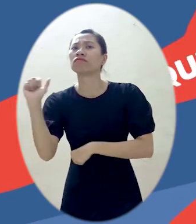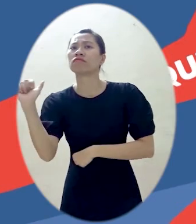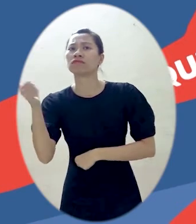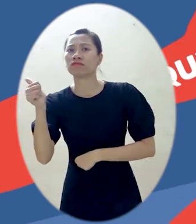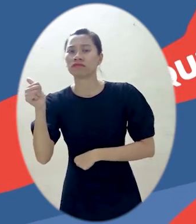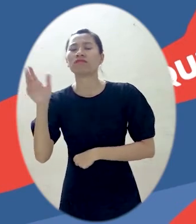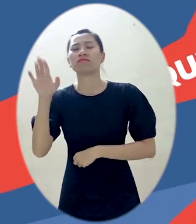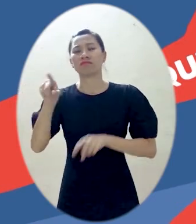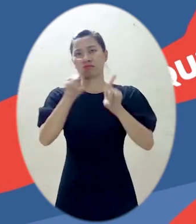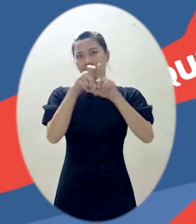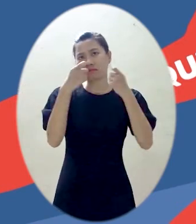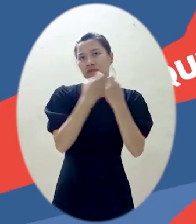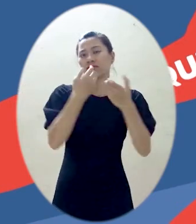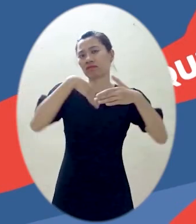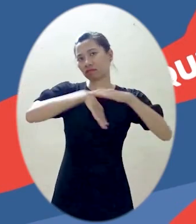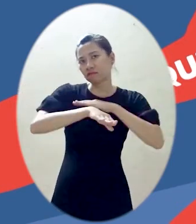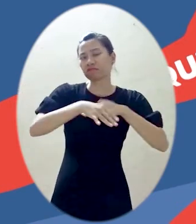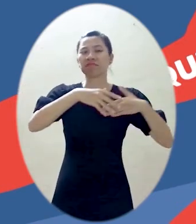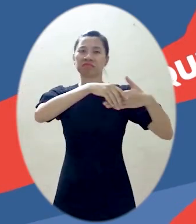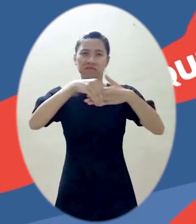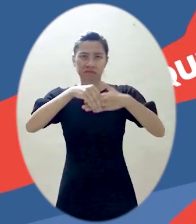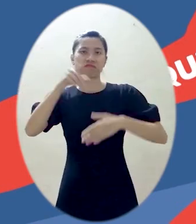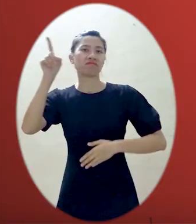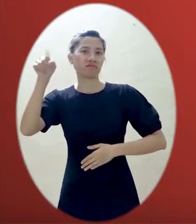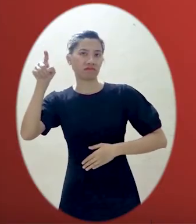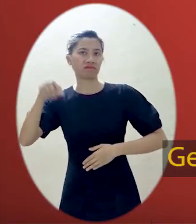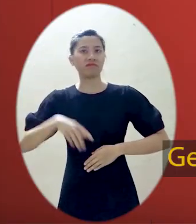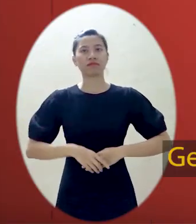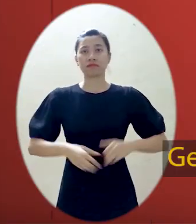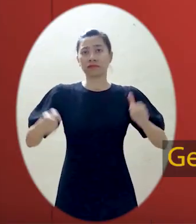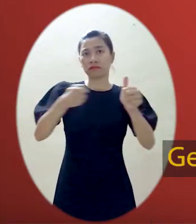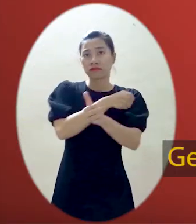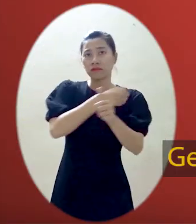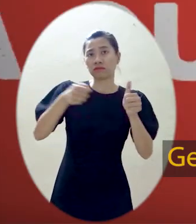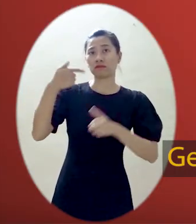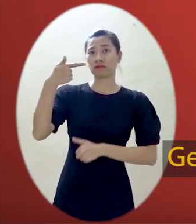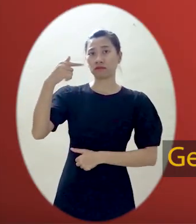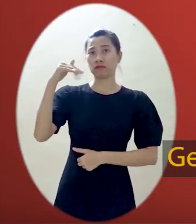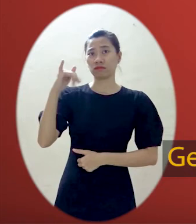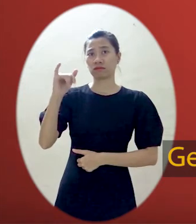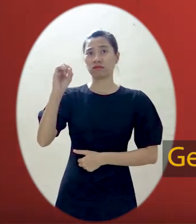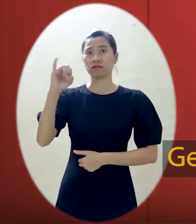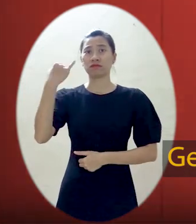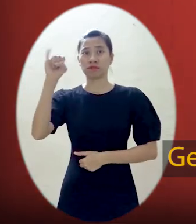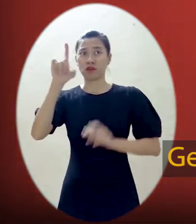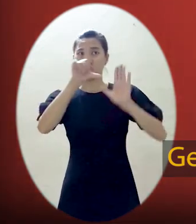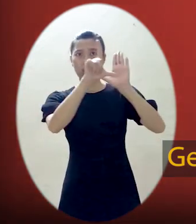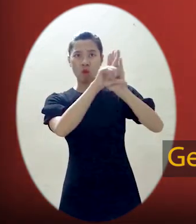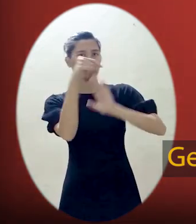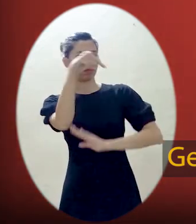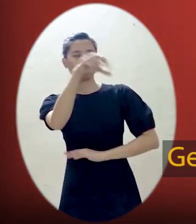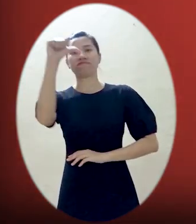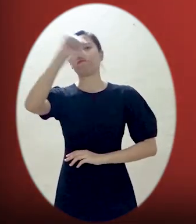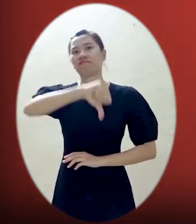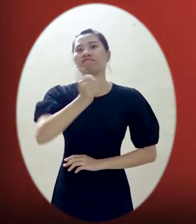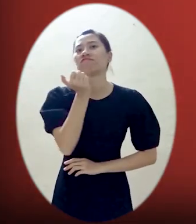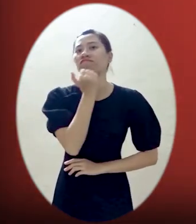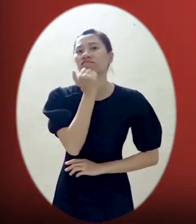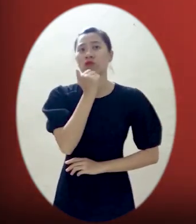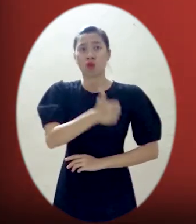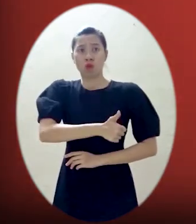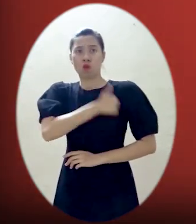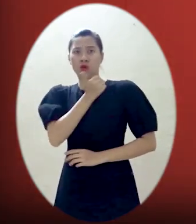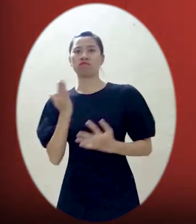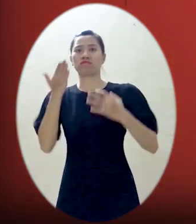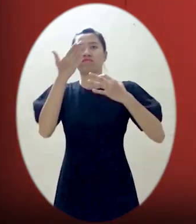cả người gần gũi, thân quen với nạn nhân Bạo lực giới là một hành vi vi phạm pháp luật và quyền con người cần phải